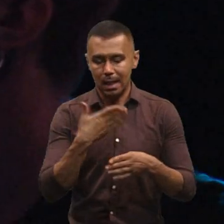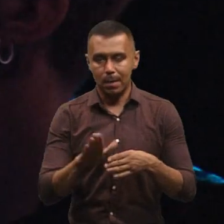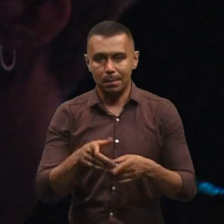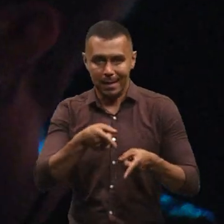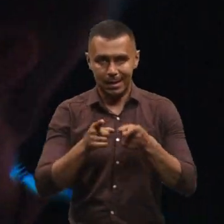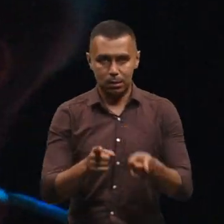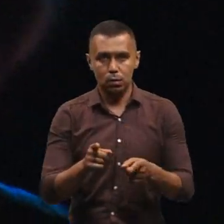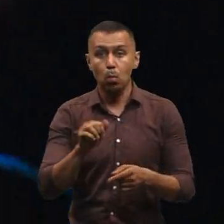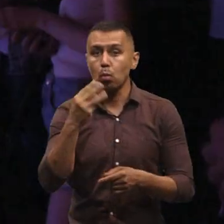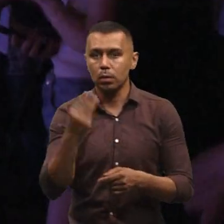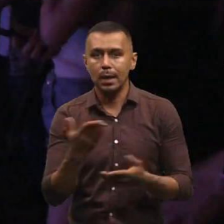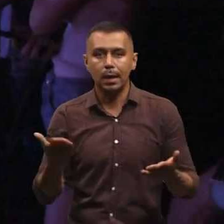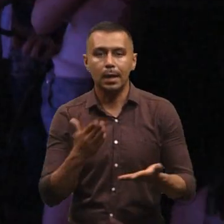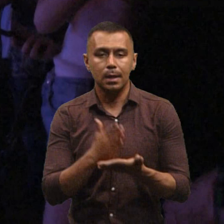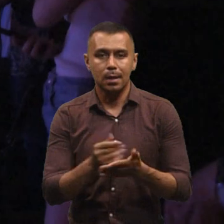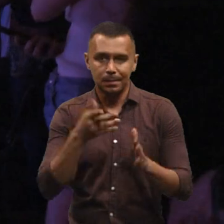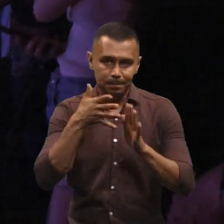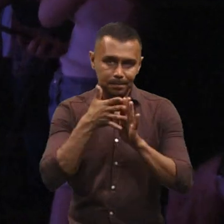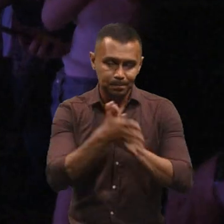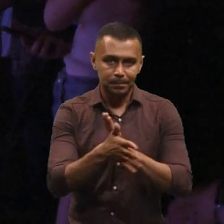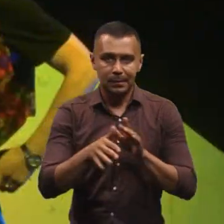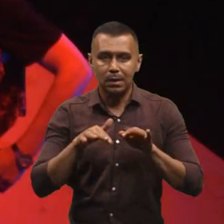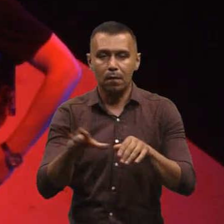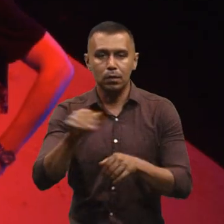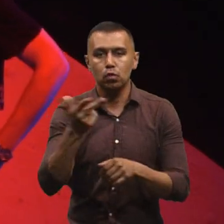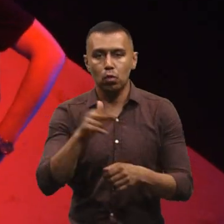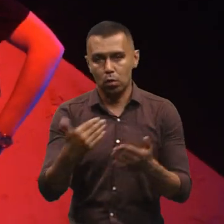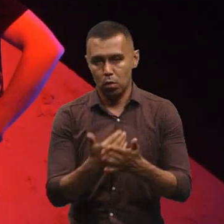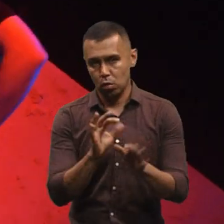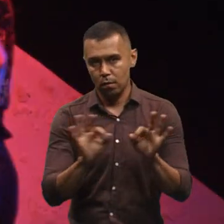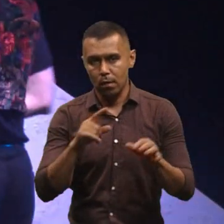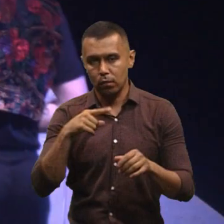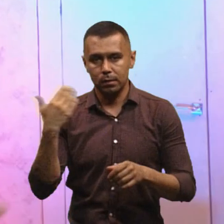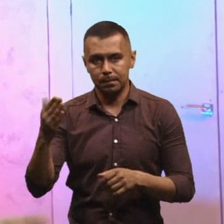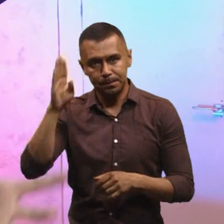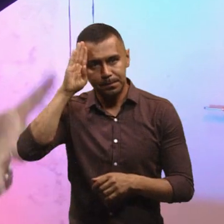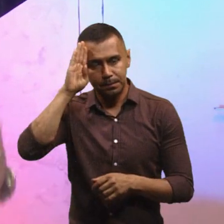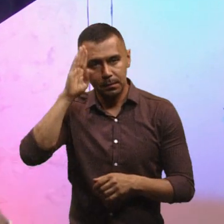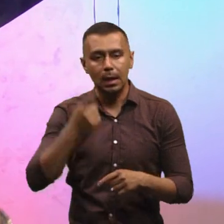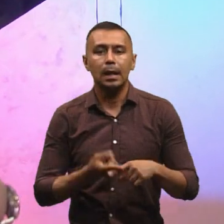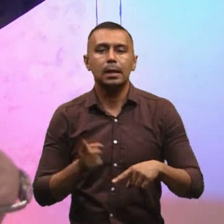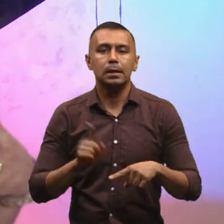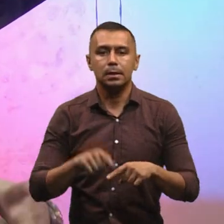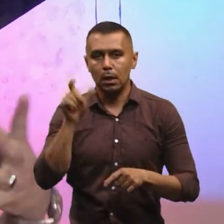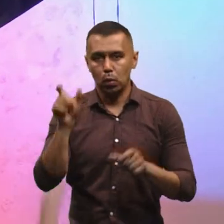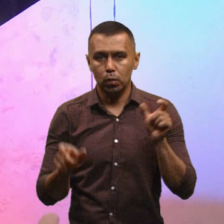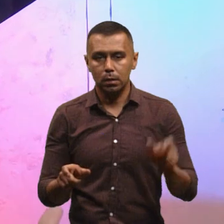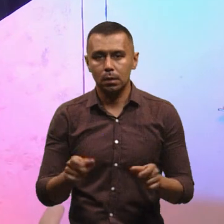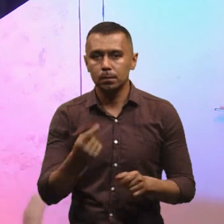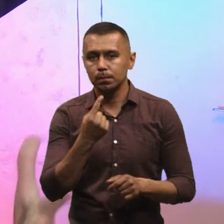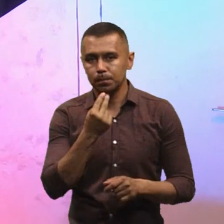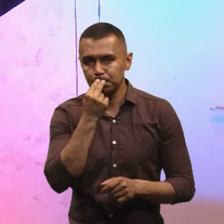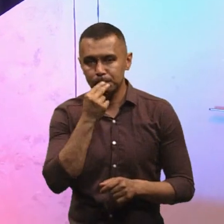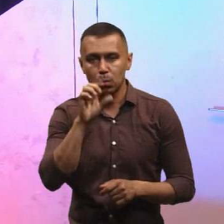ідентичності – борщем, який є наскрізною дією у всіх трьох новелах, каже Артем Вусик. Ці люди куштують